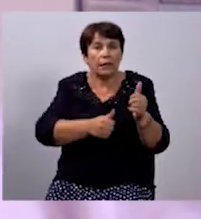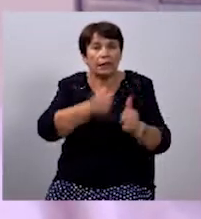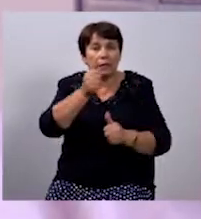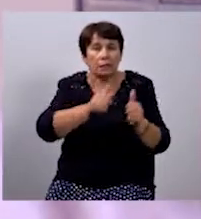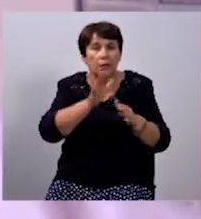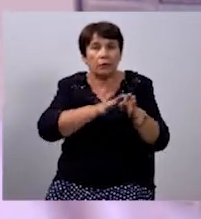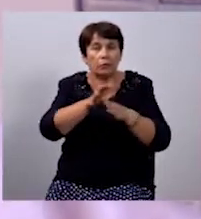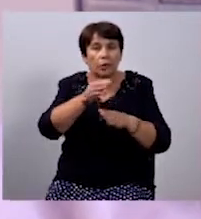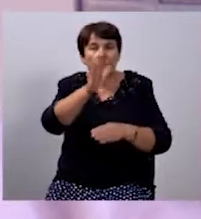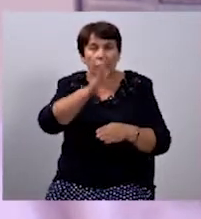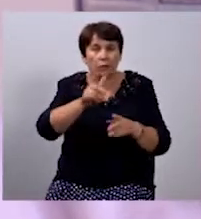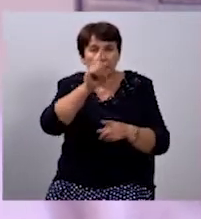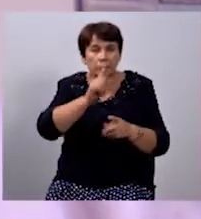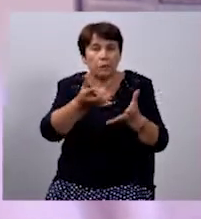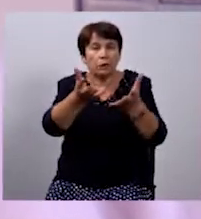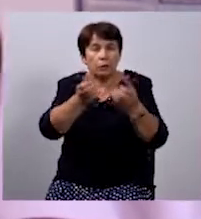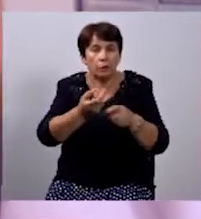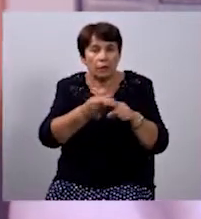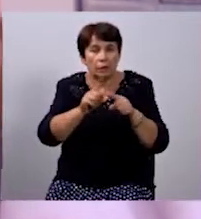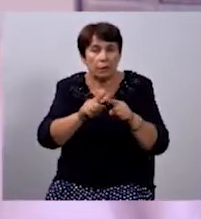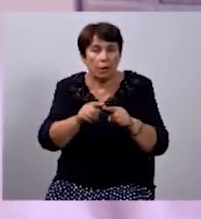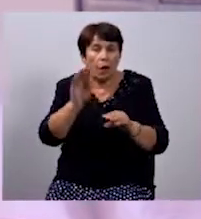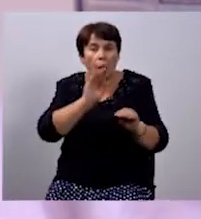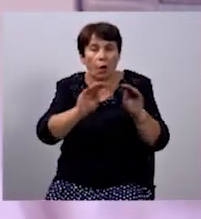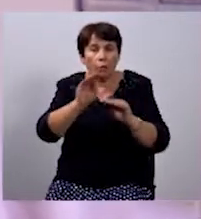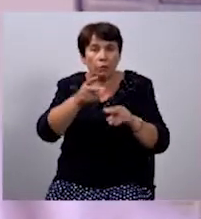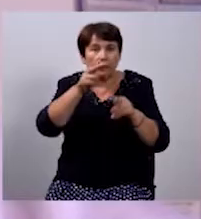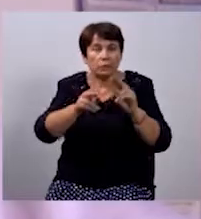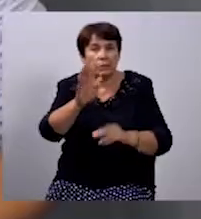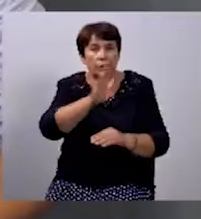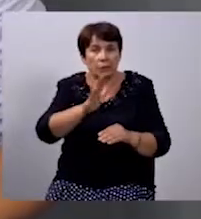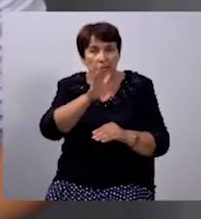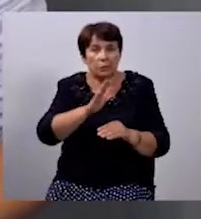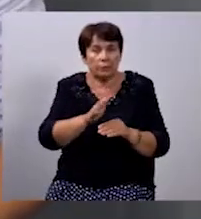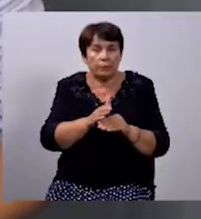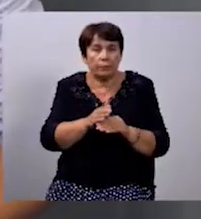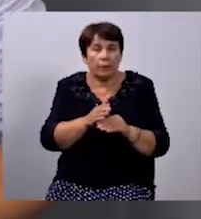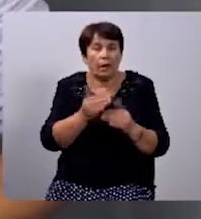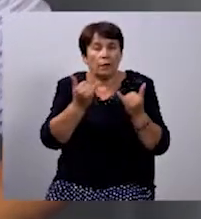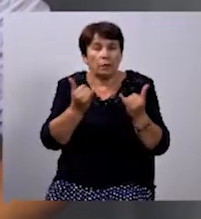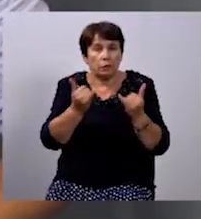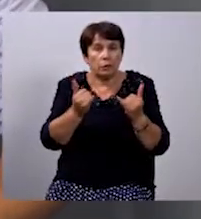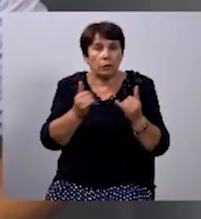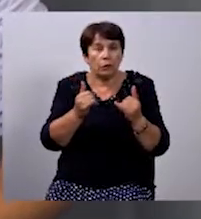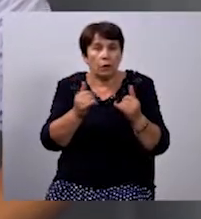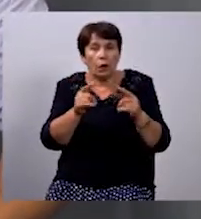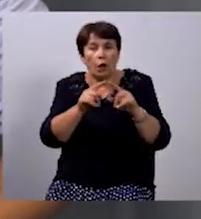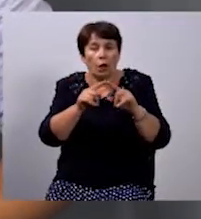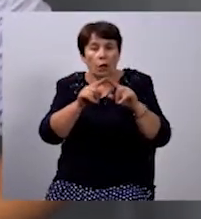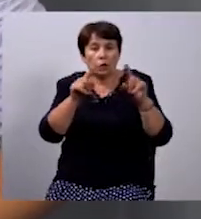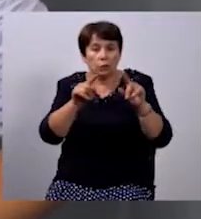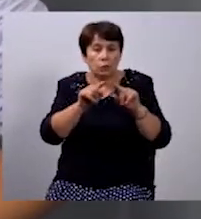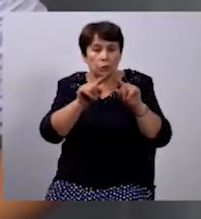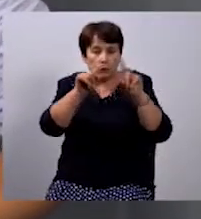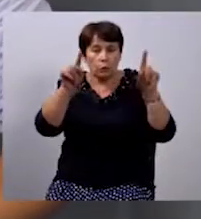в вересні місяці, і ми отримаємо це обладнання вже в кінці вересня. Зараз сюжет за цією темою